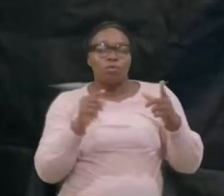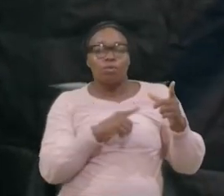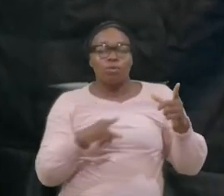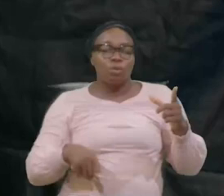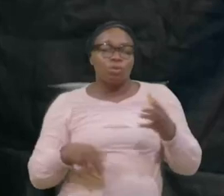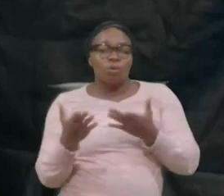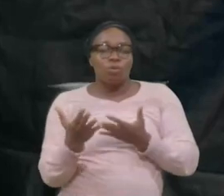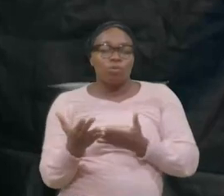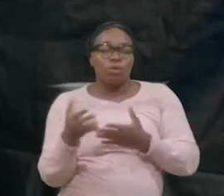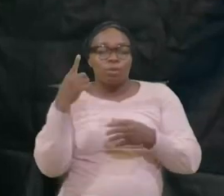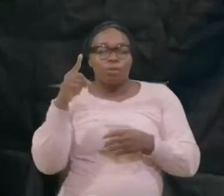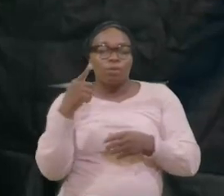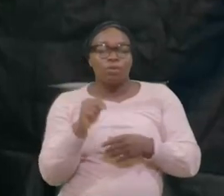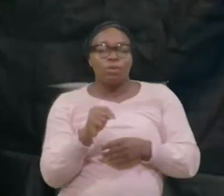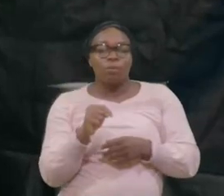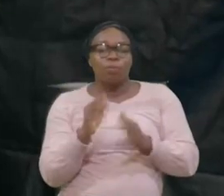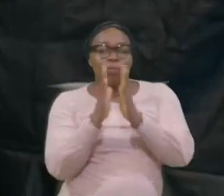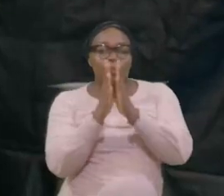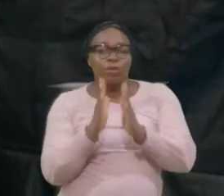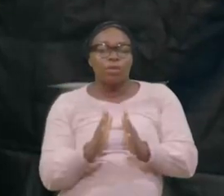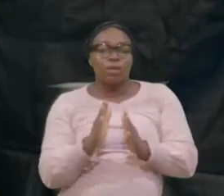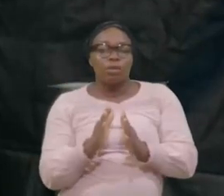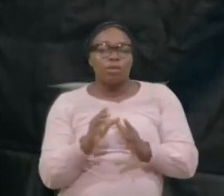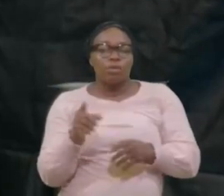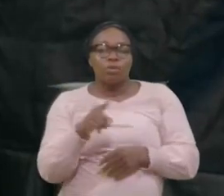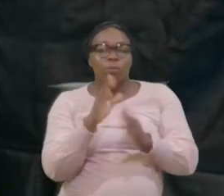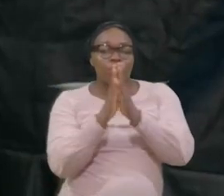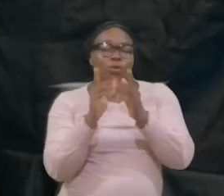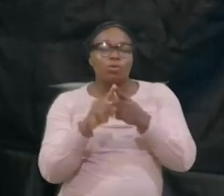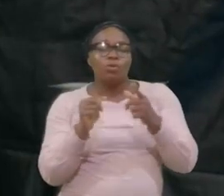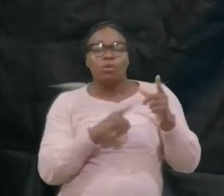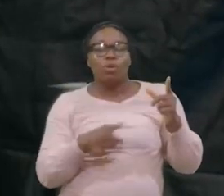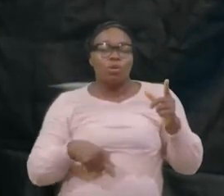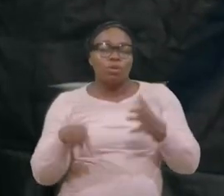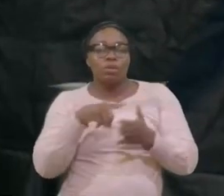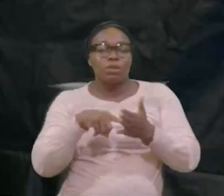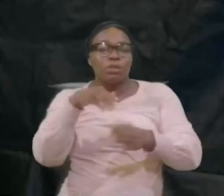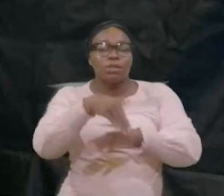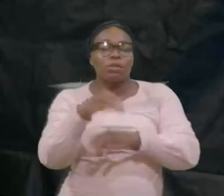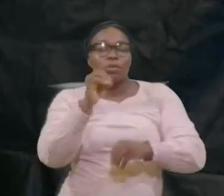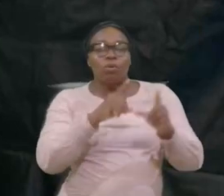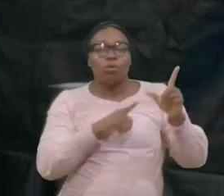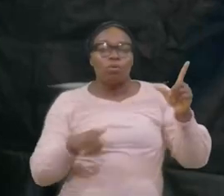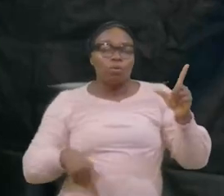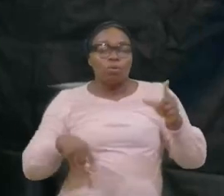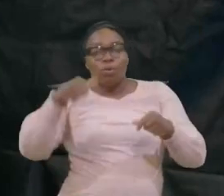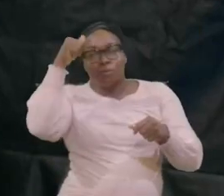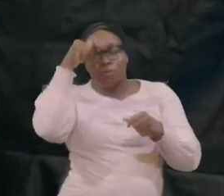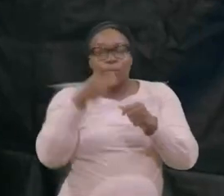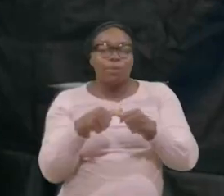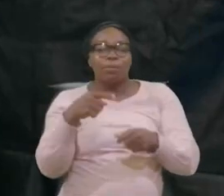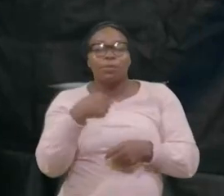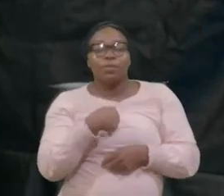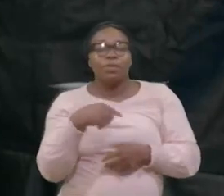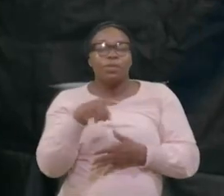et nous autres seulement d'être dans la prière pour que le seigneur nous visite c'est pour l